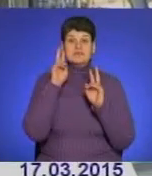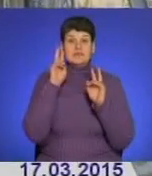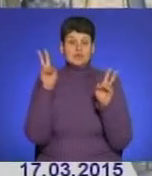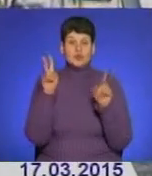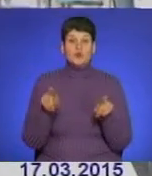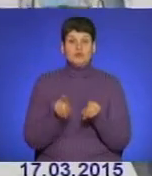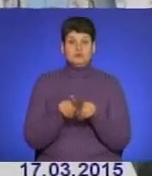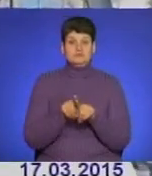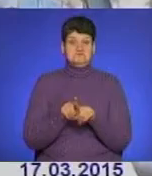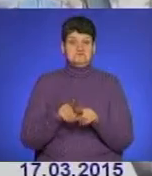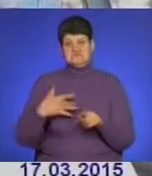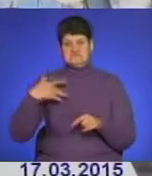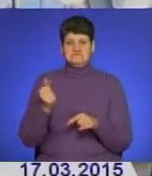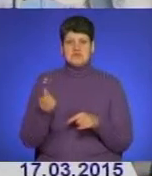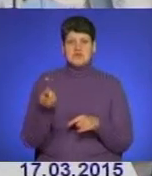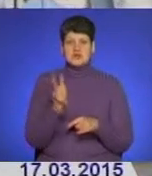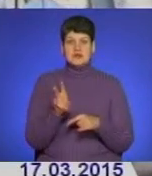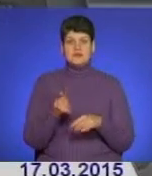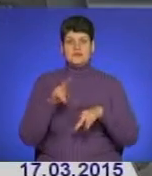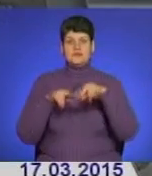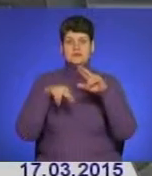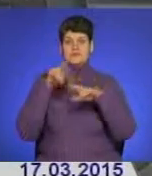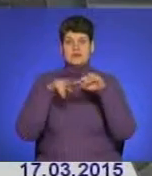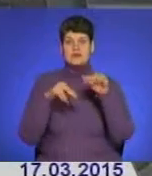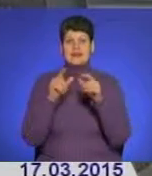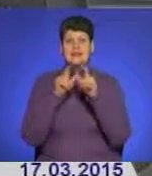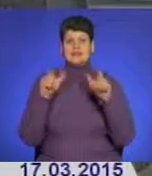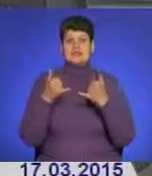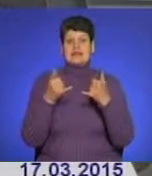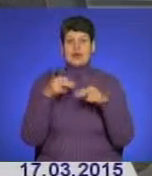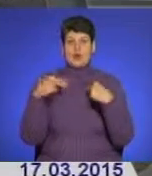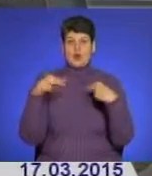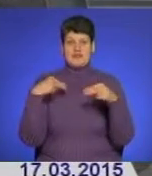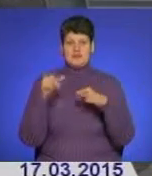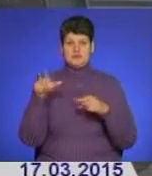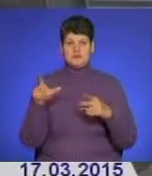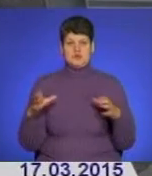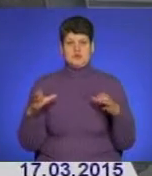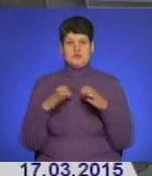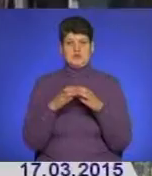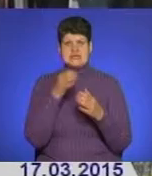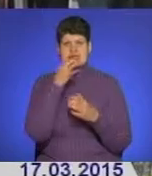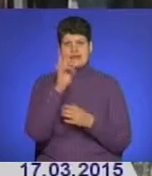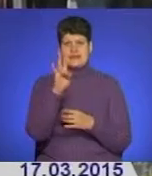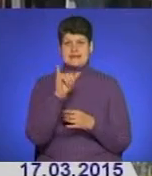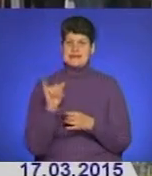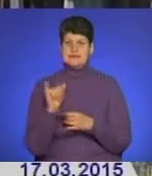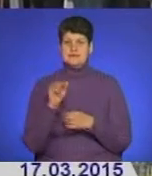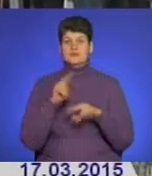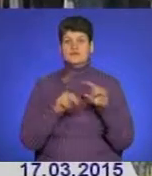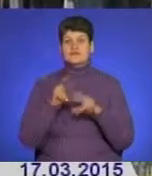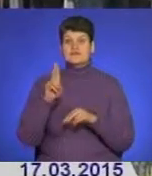так само зухвало прийшли і почали зводити кіоск для торгівлі. Люди згуртувалися і сказали своє чітке «ні» будівельникам.